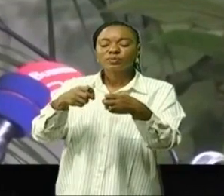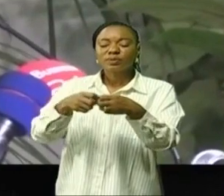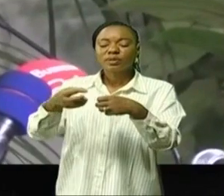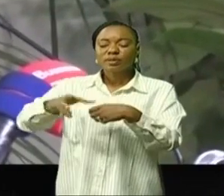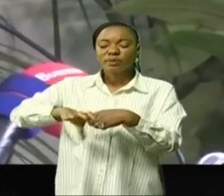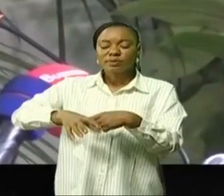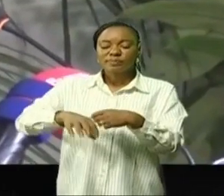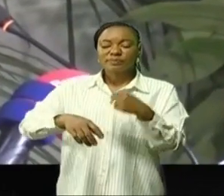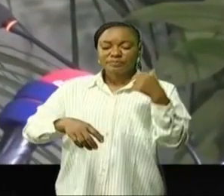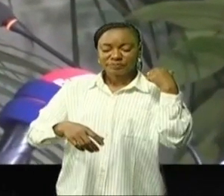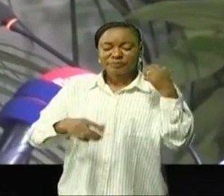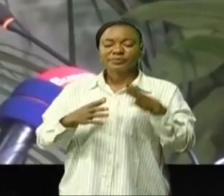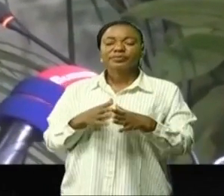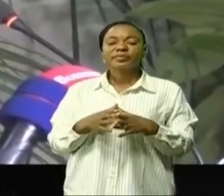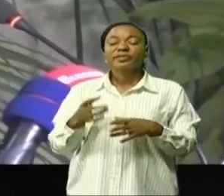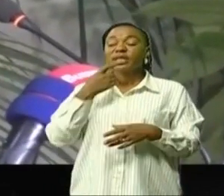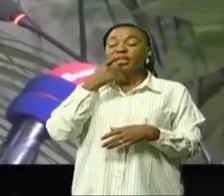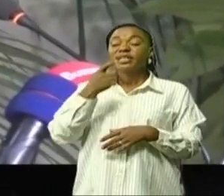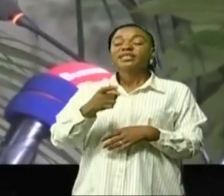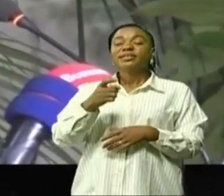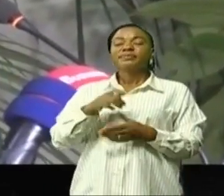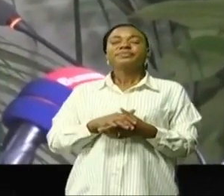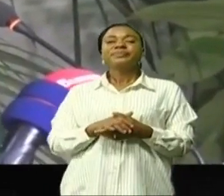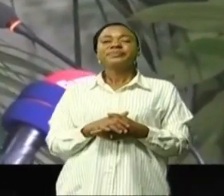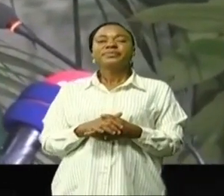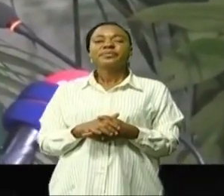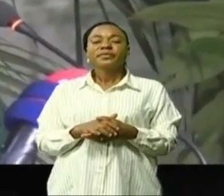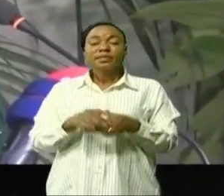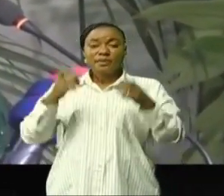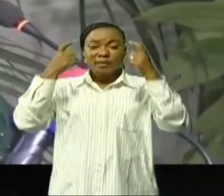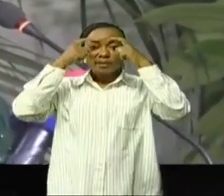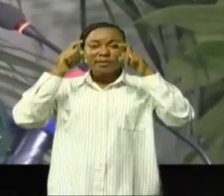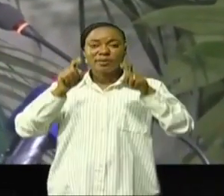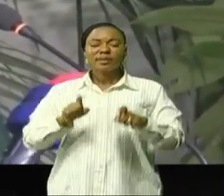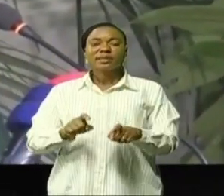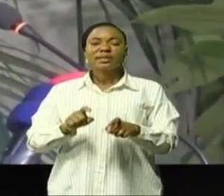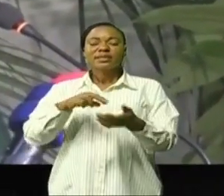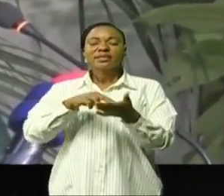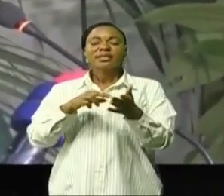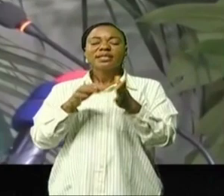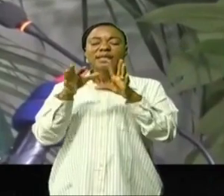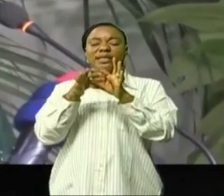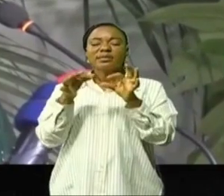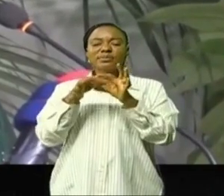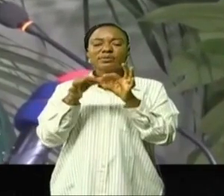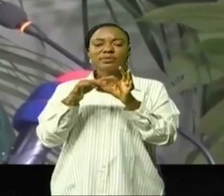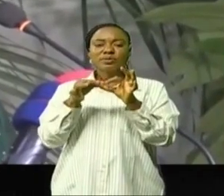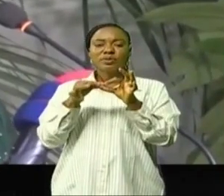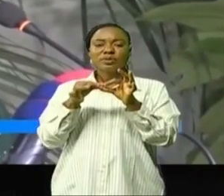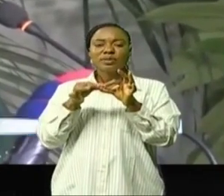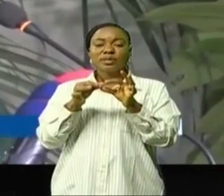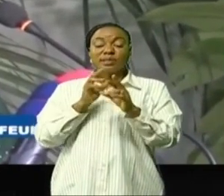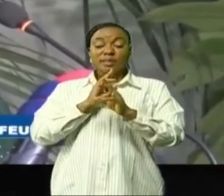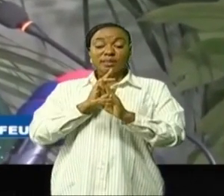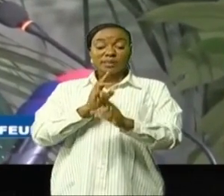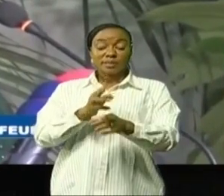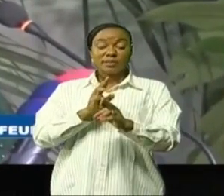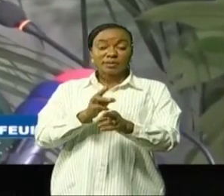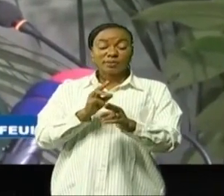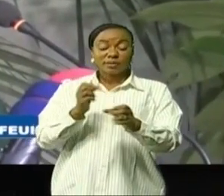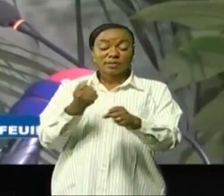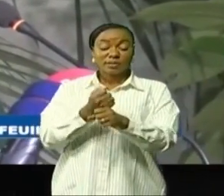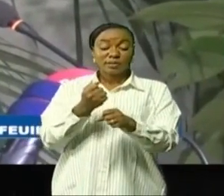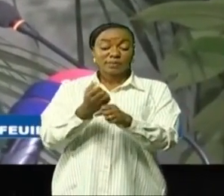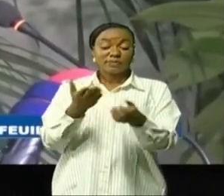Je reste convaincue qu'il s'agit là de l'expression irréfutable de cette volonté